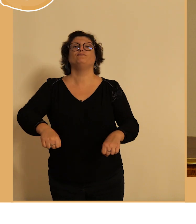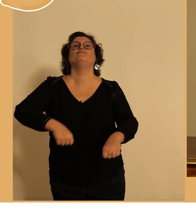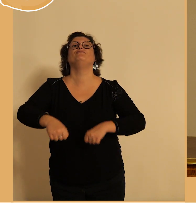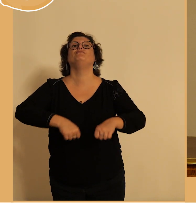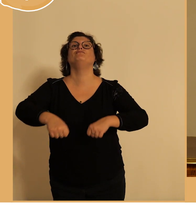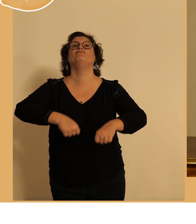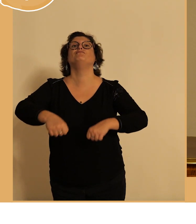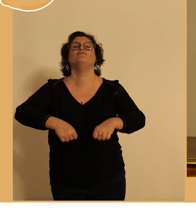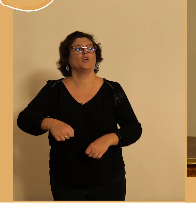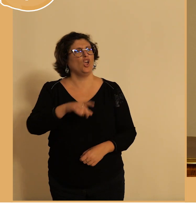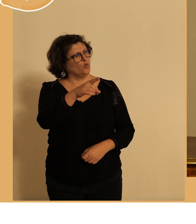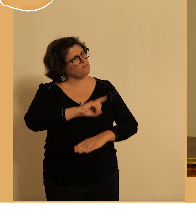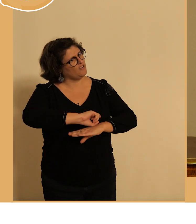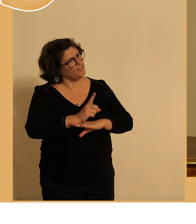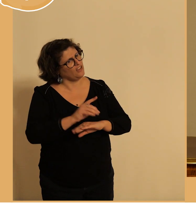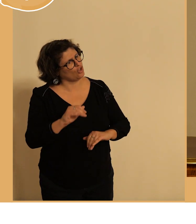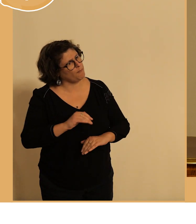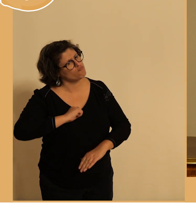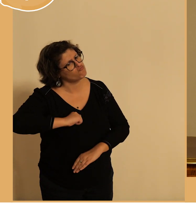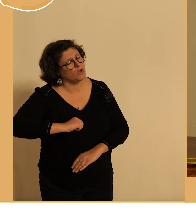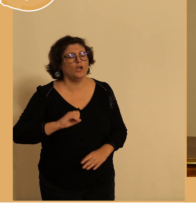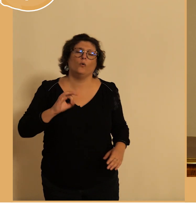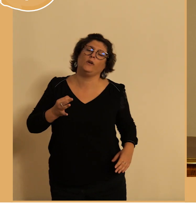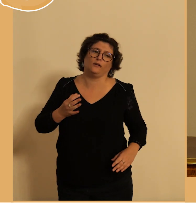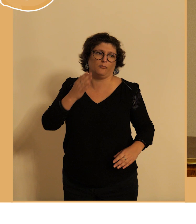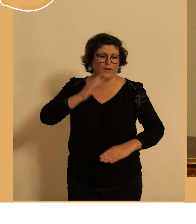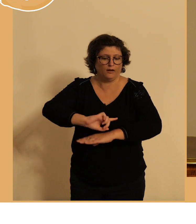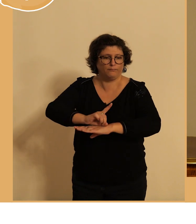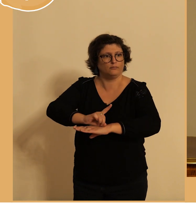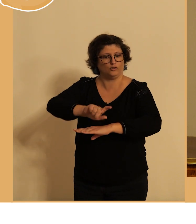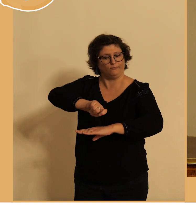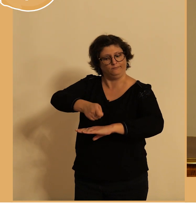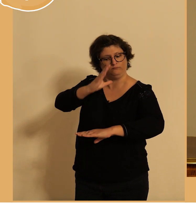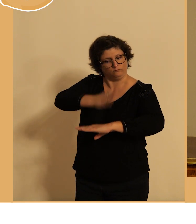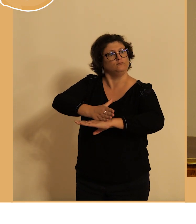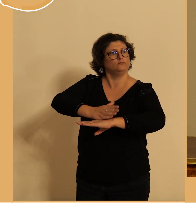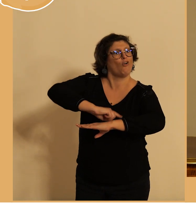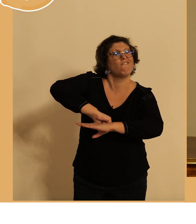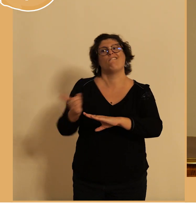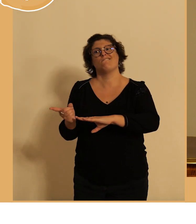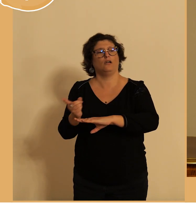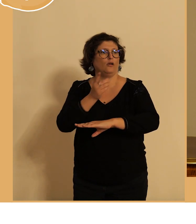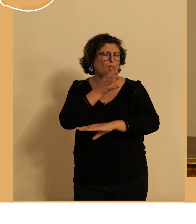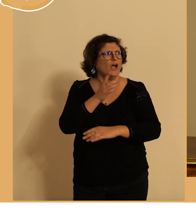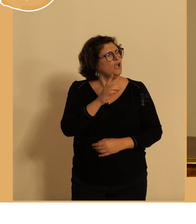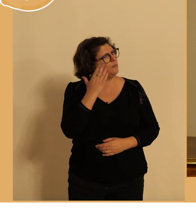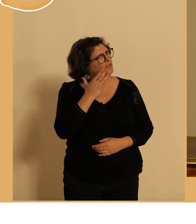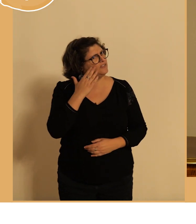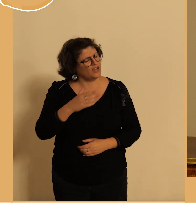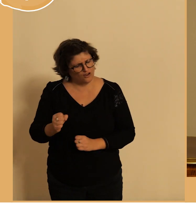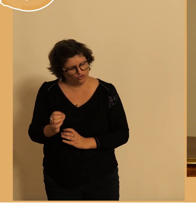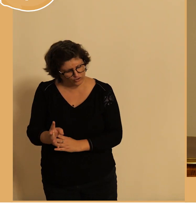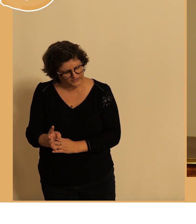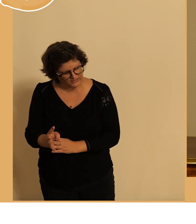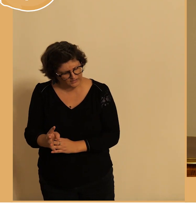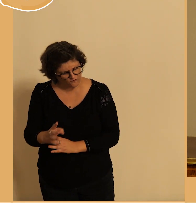ils sont bridés normalement vous le savez voilà comme les trottinettes ils sont bridés les trottinettes c'est 25 les vélos je crois que c